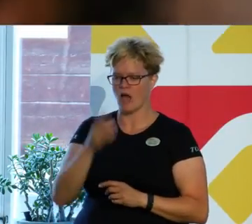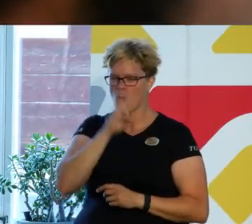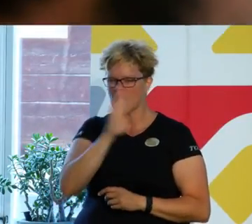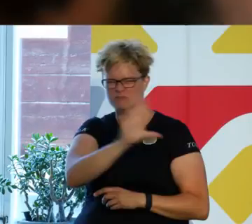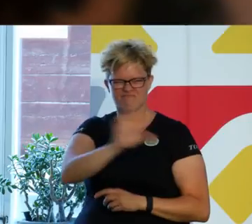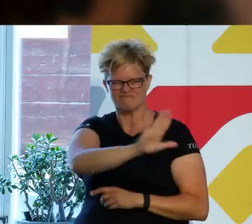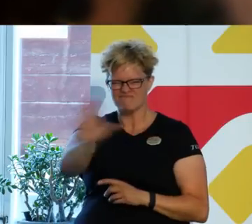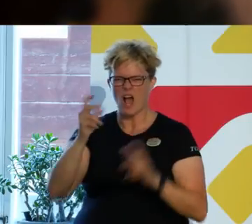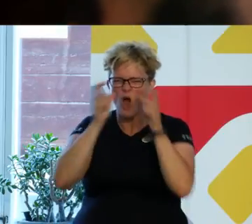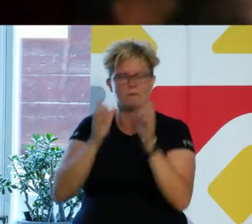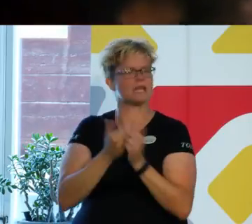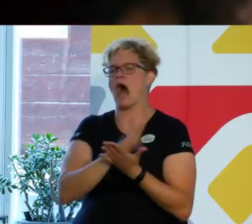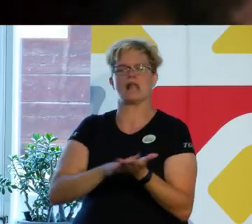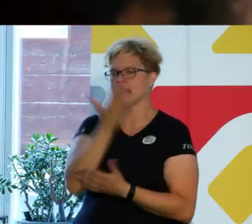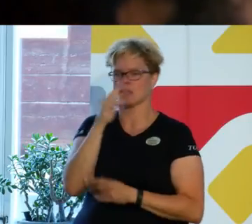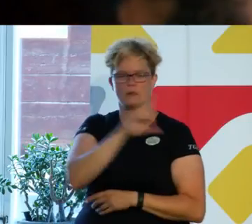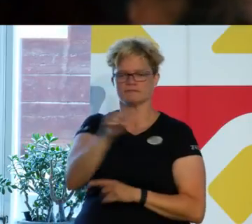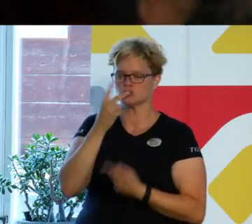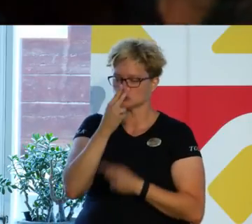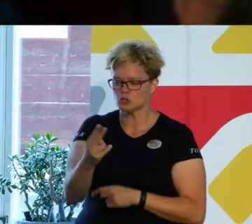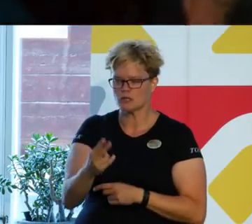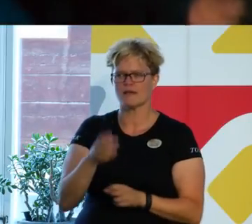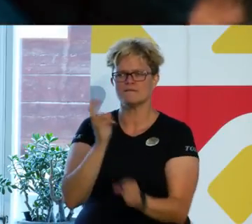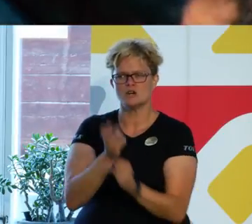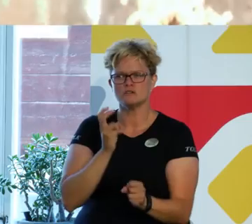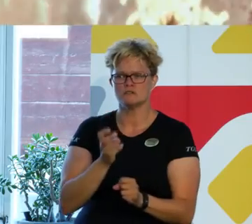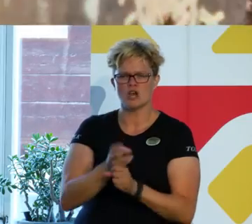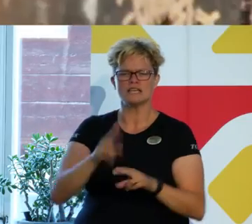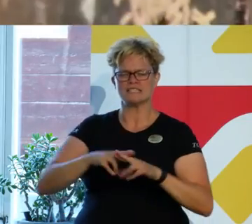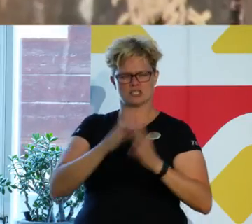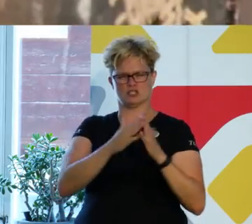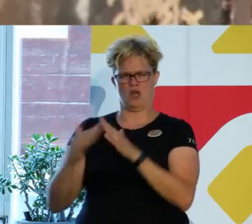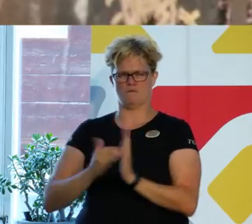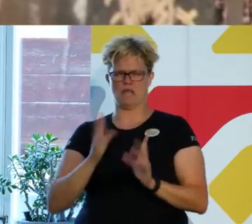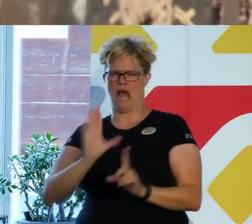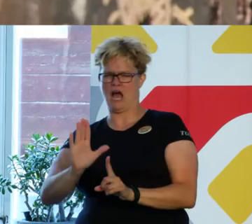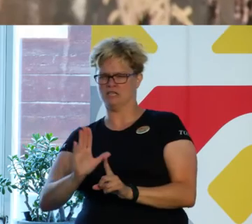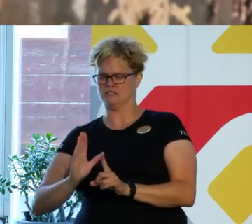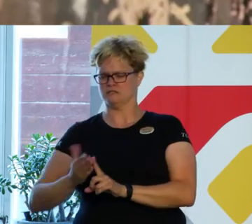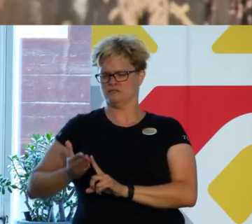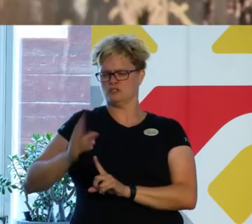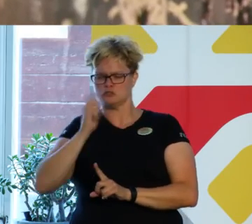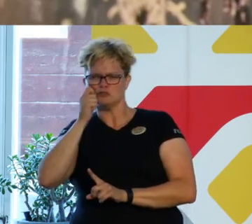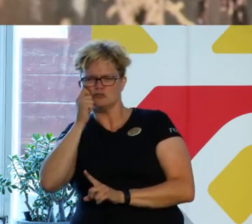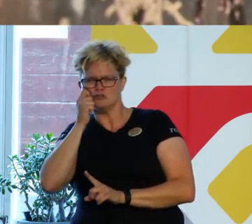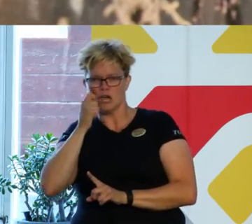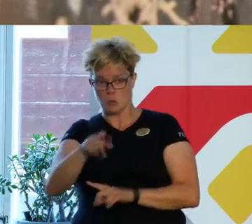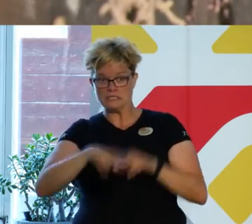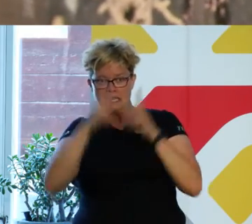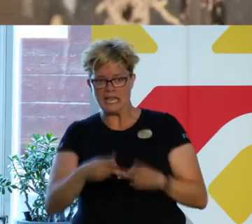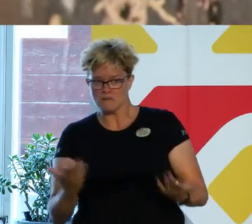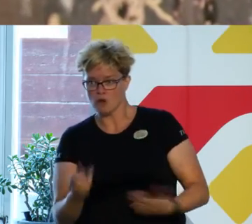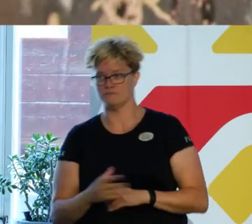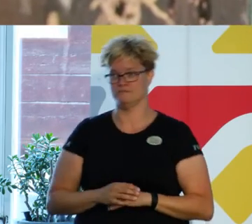brillor men aldrig deras syn. Bara försök att känna staden från hans hy. Vad känner du igen dig i?